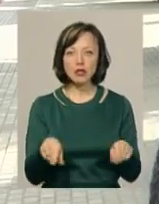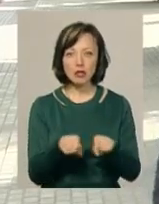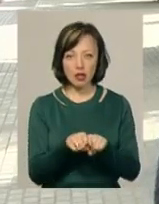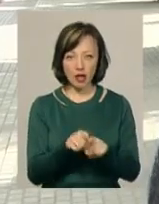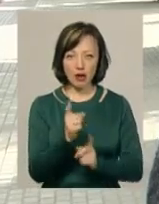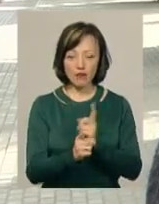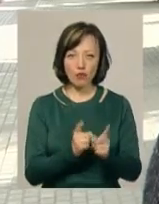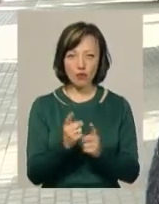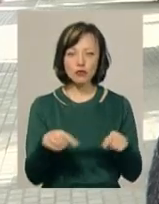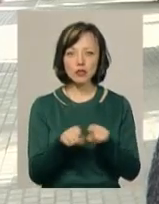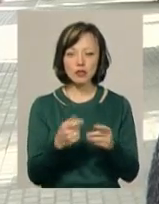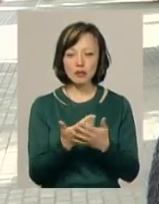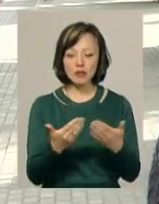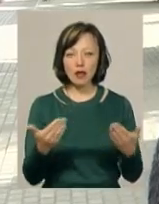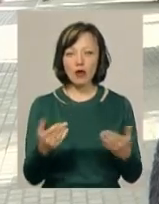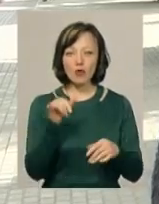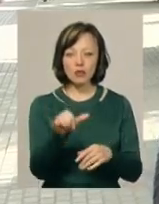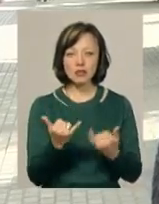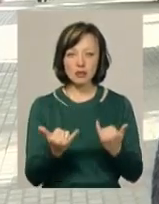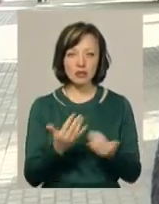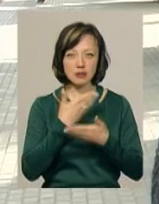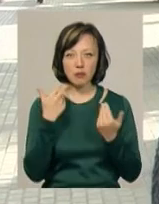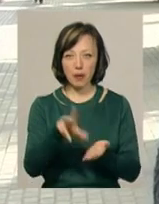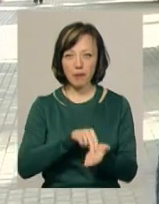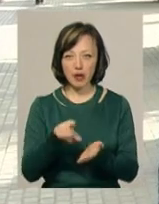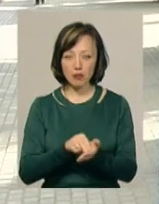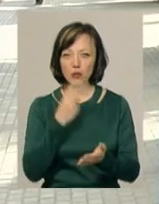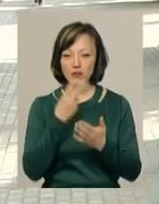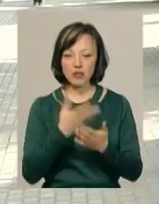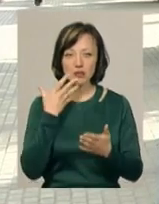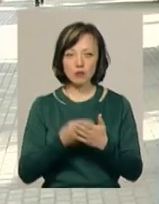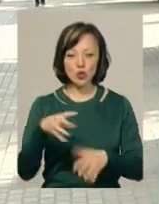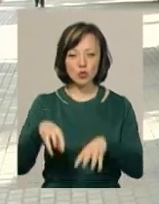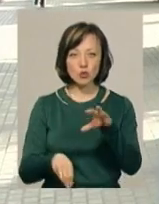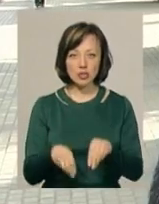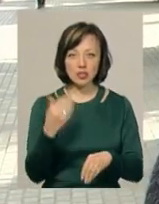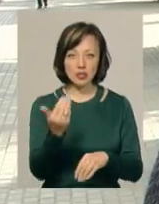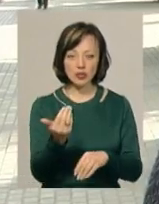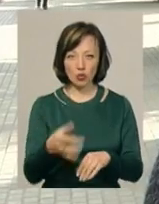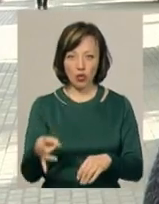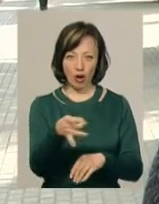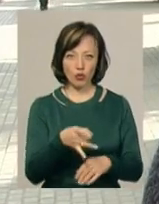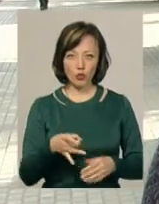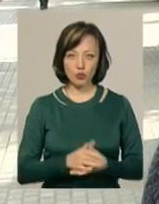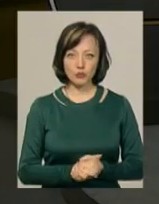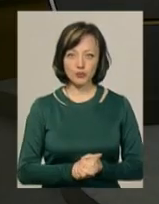реформи, що таке, тому що в них немає на даний момент прикладів, щоб подивитися на своїх сусідів з їхнього ж району.